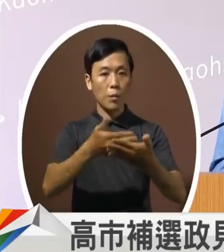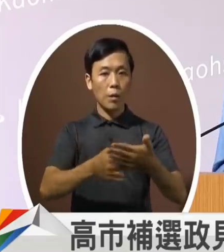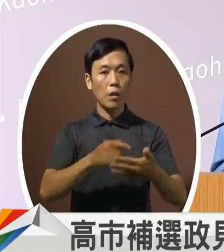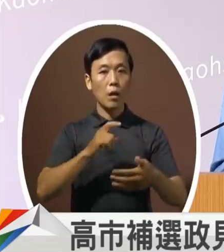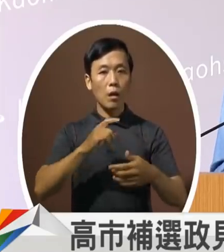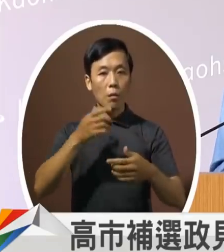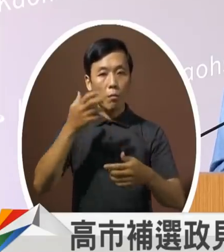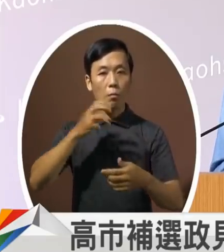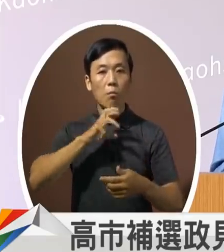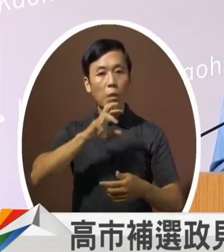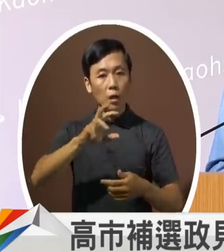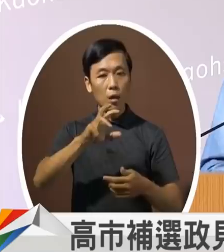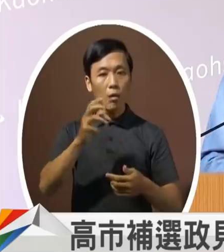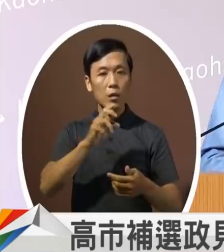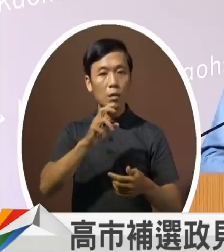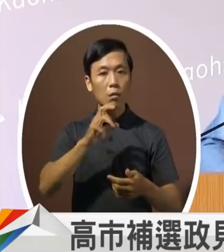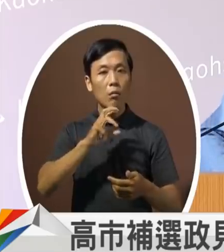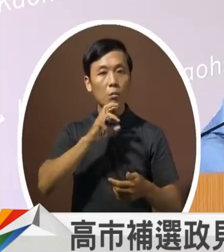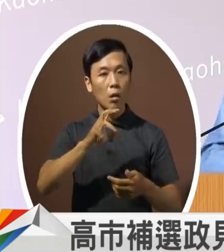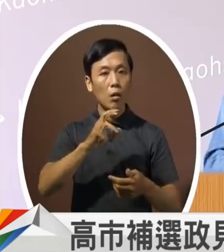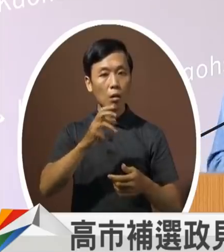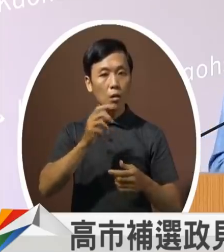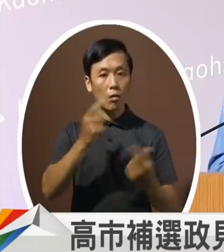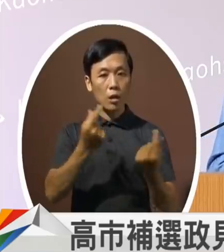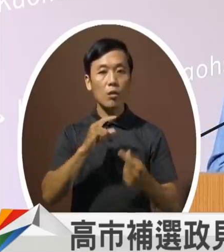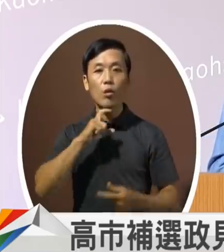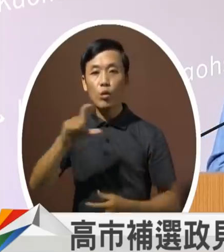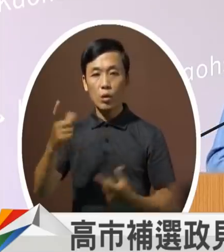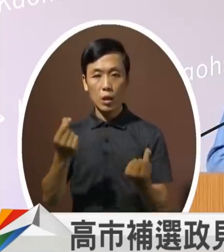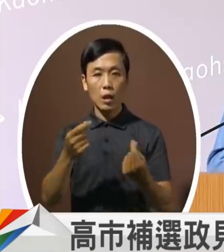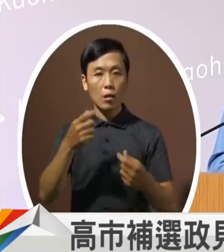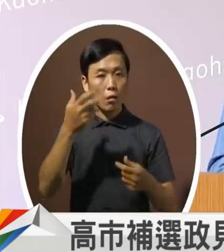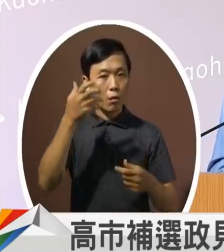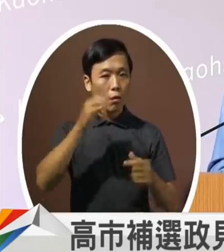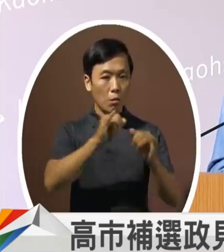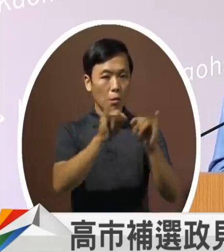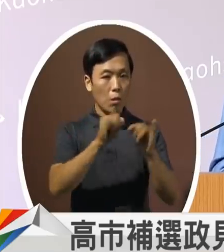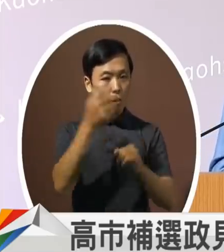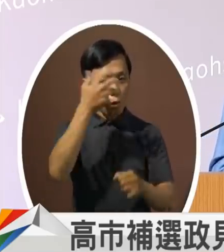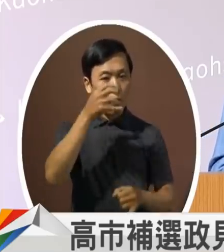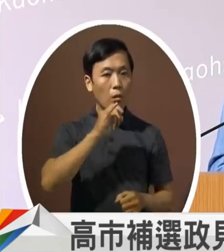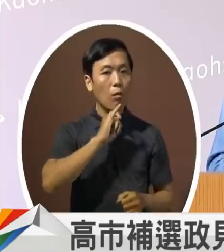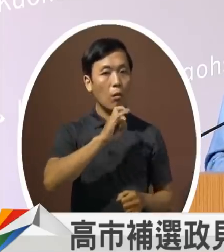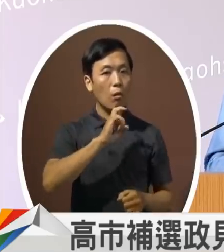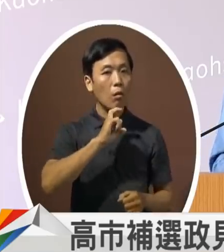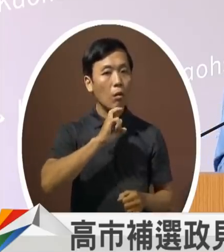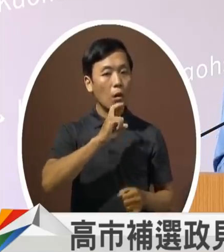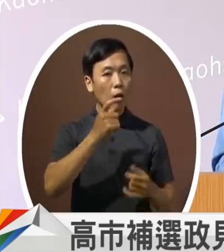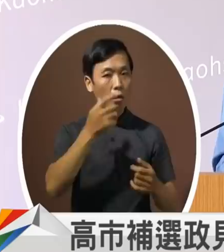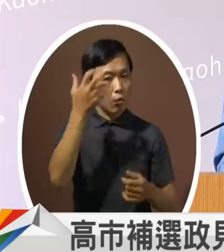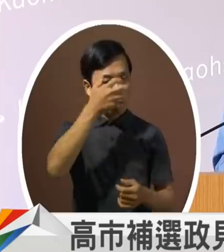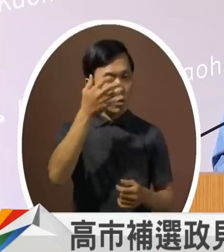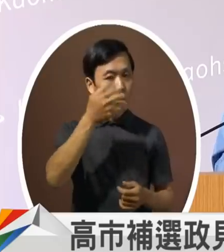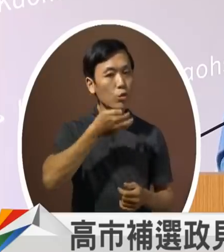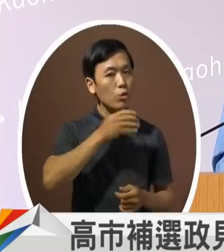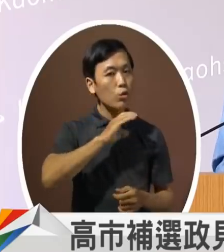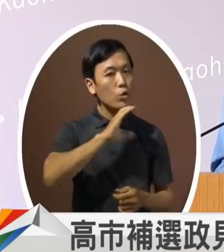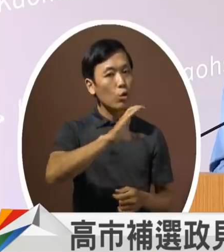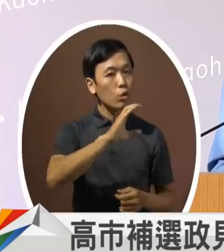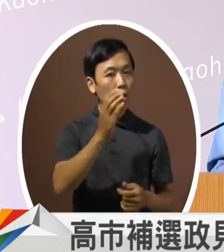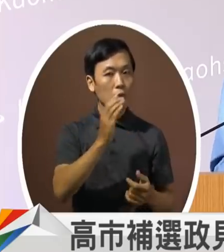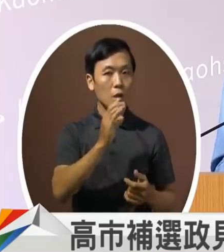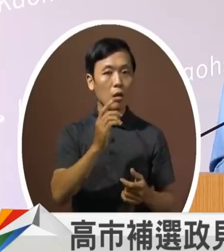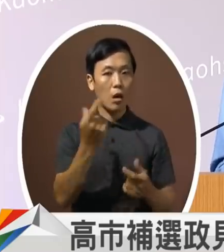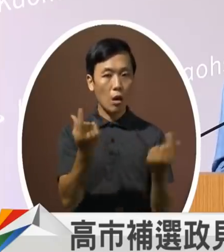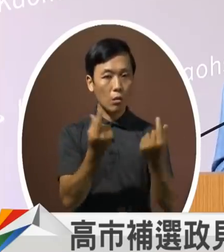过60岁90岁看过我今天找一个阿桑90岁走一个看过60岁那就他的高零但活动力